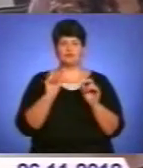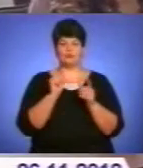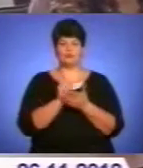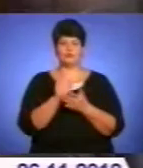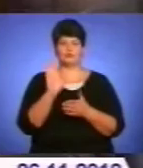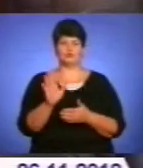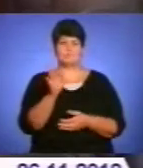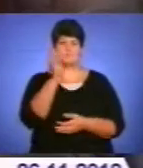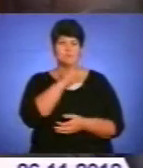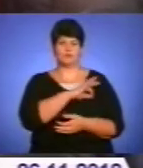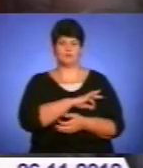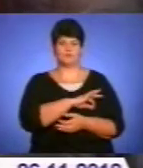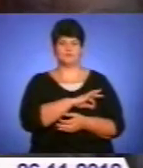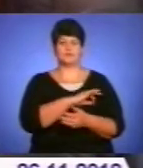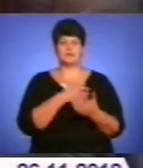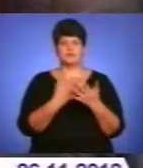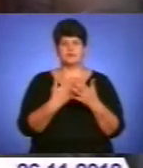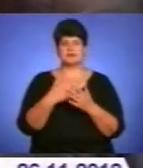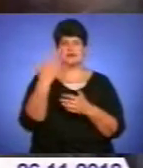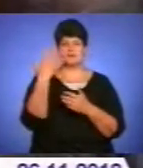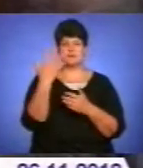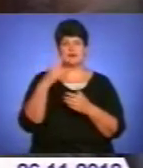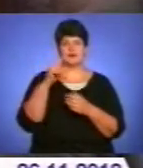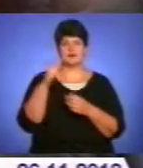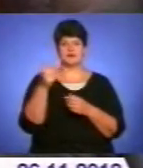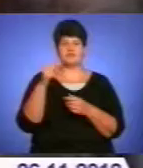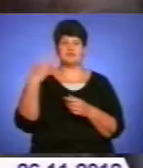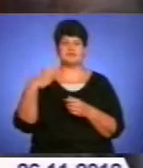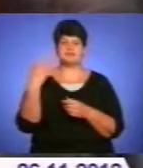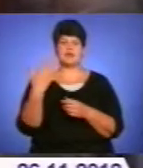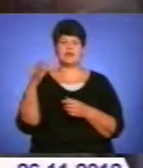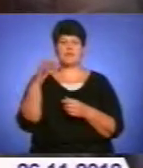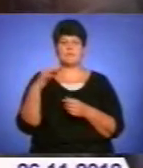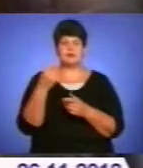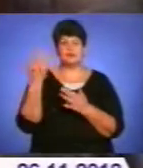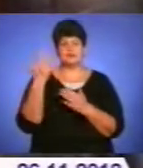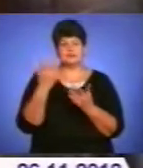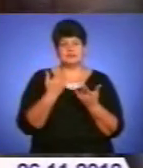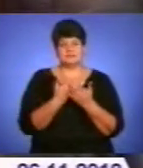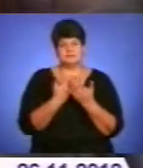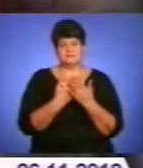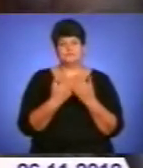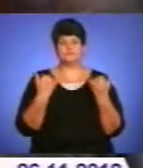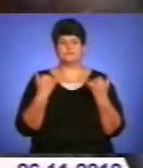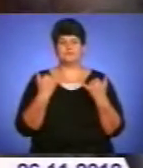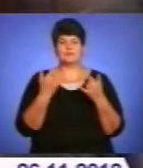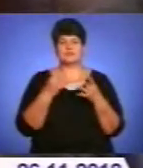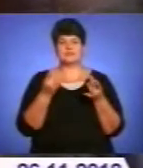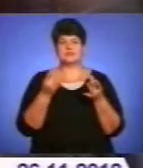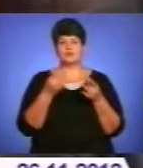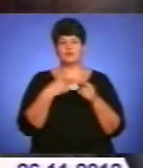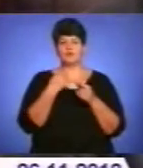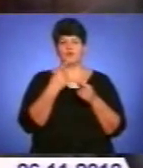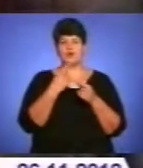Попередньо ми десь виходимо на розвір 5 гривень 25 копійок, але це попередній досить такий серий варіант, оскільки ще